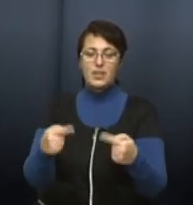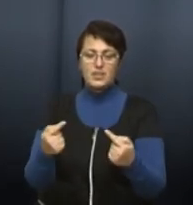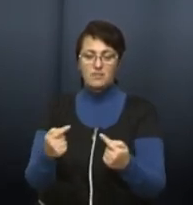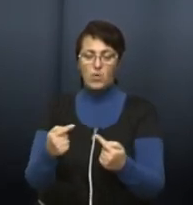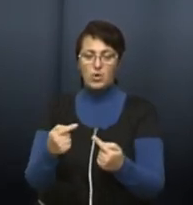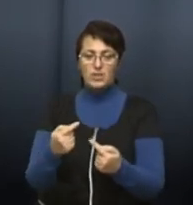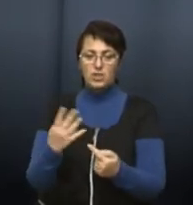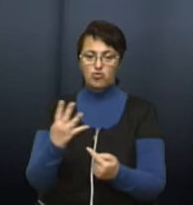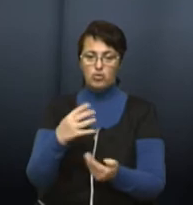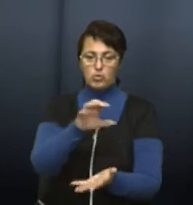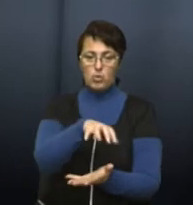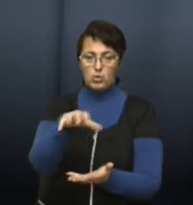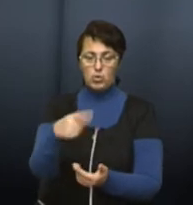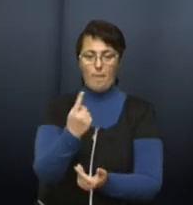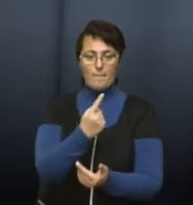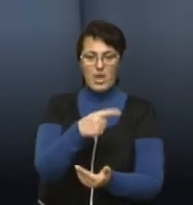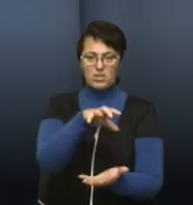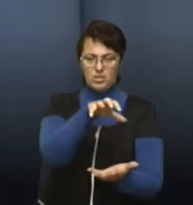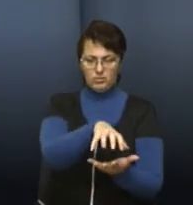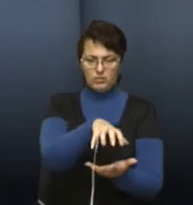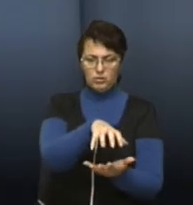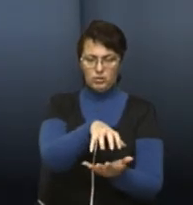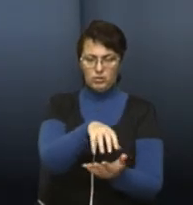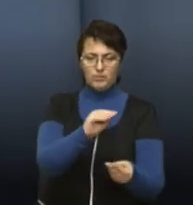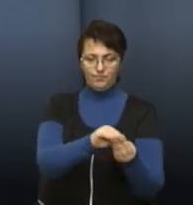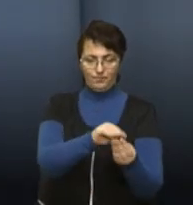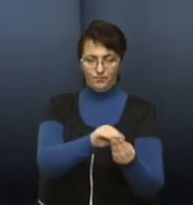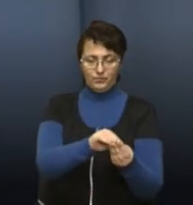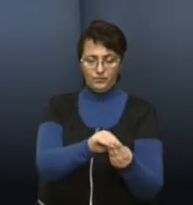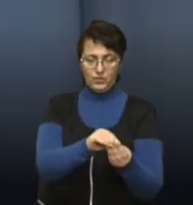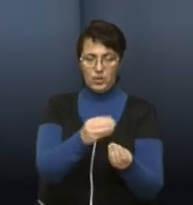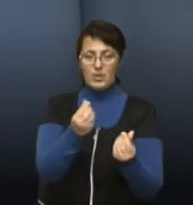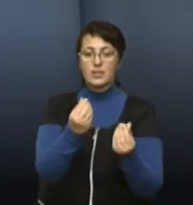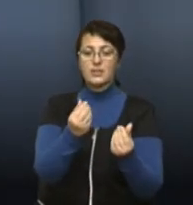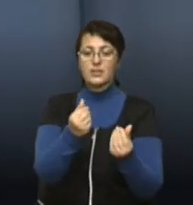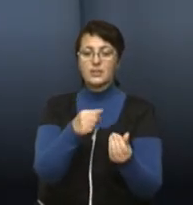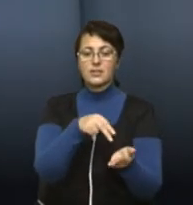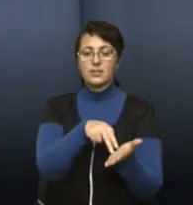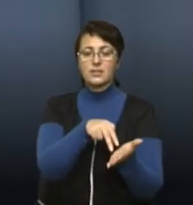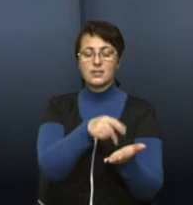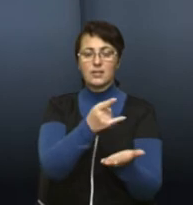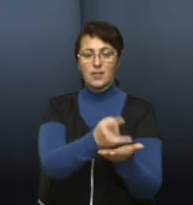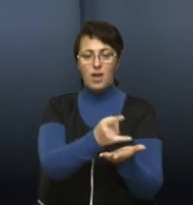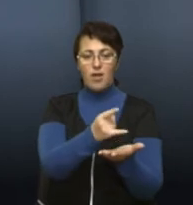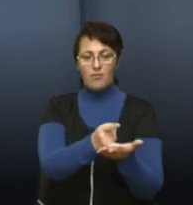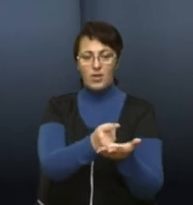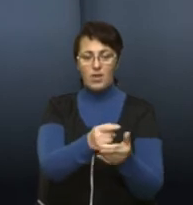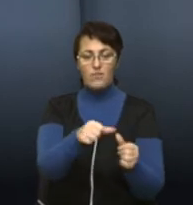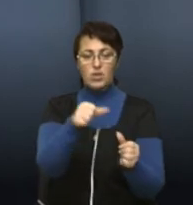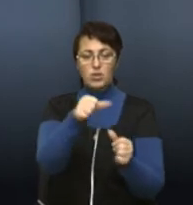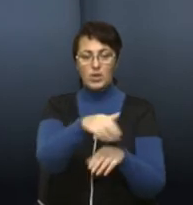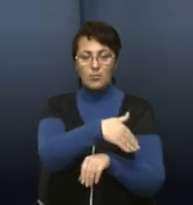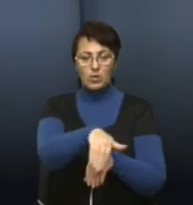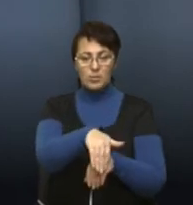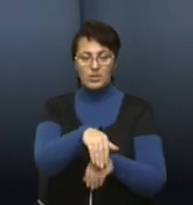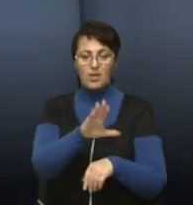Перша зона зберігається такою, як і була. І встановлюється ціна паркування відокремлених майданчиках, тобто на